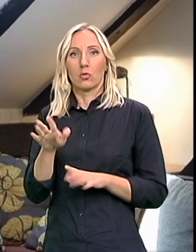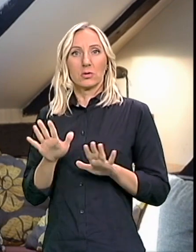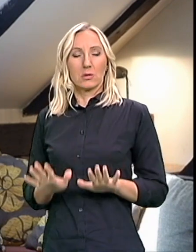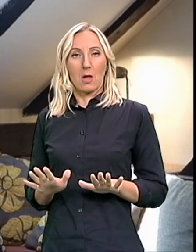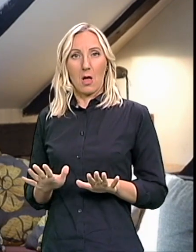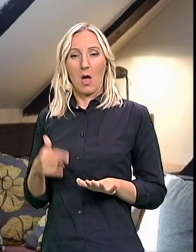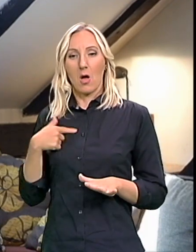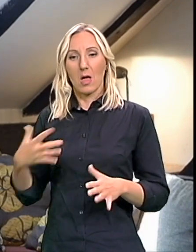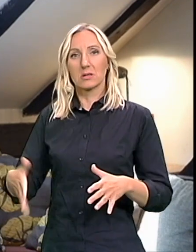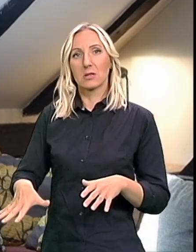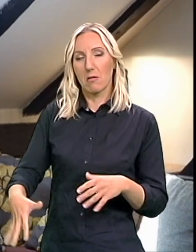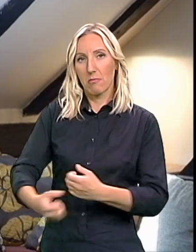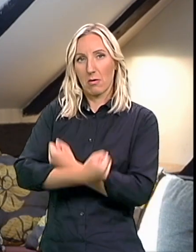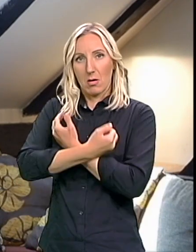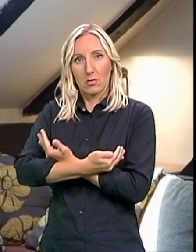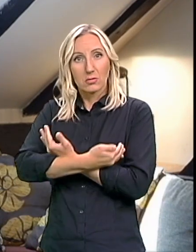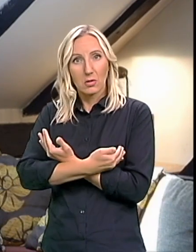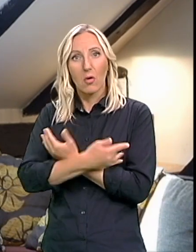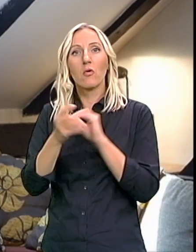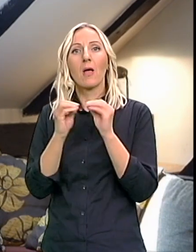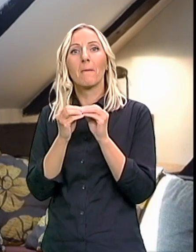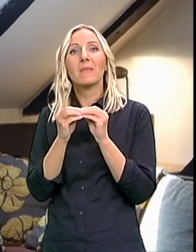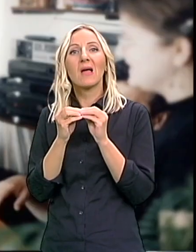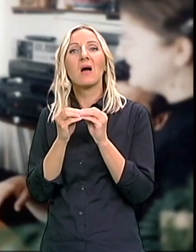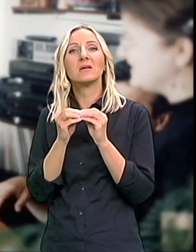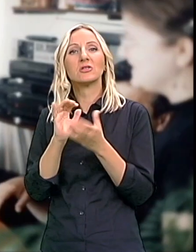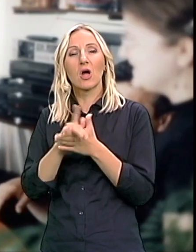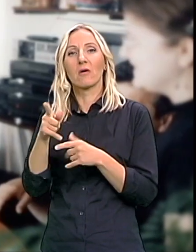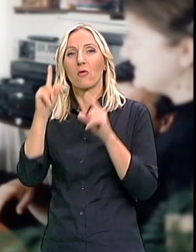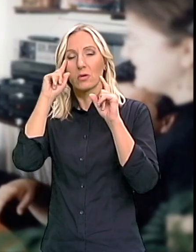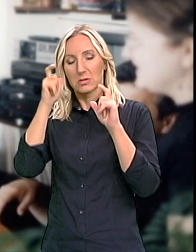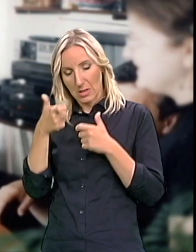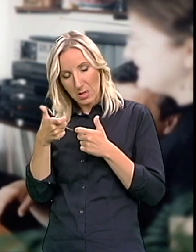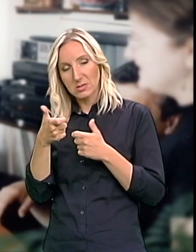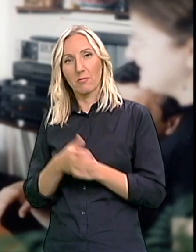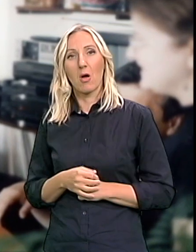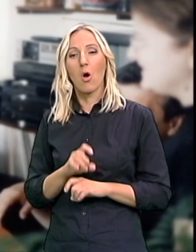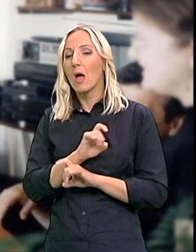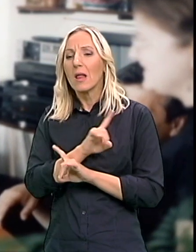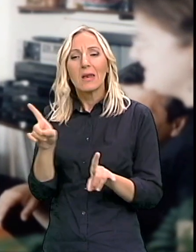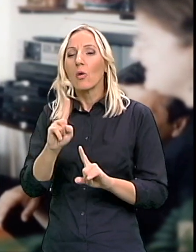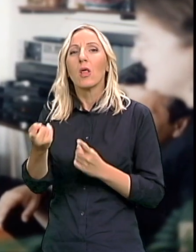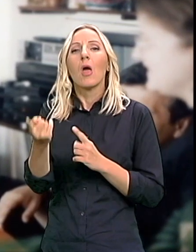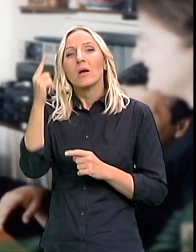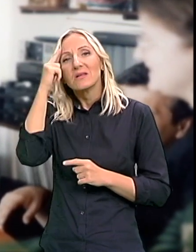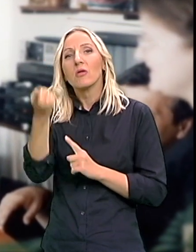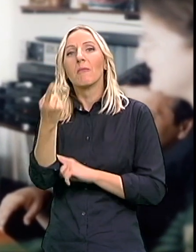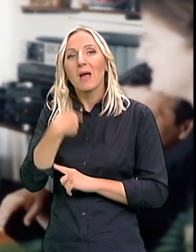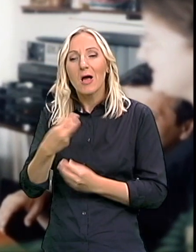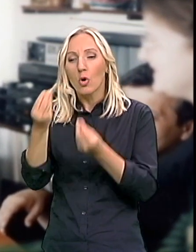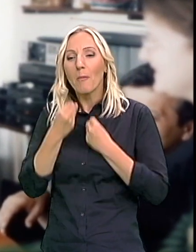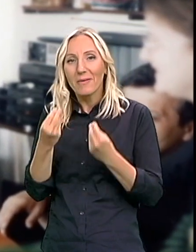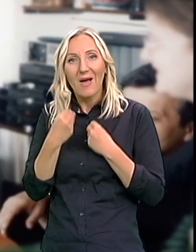Ja sam ga uzeo ruki Negde Kod pijace U Žarkom je zasporukam Nije to meni niko Umeo ni da kaže Ni da objasni Nego